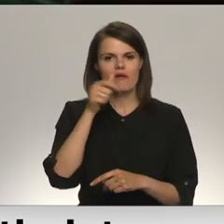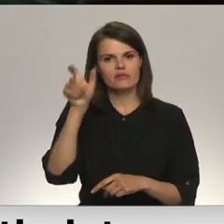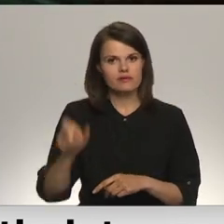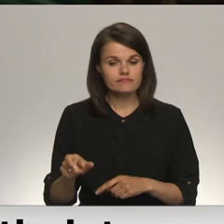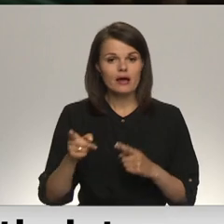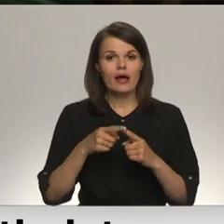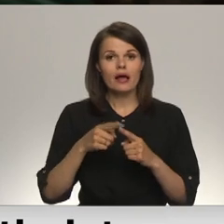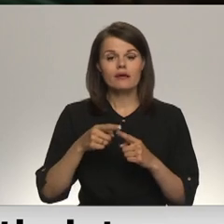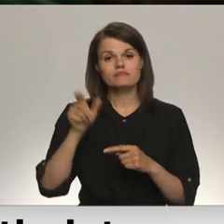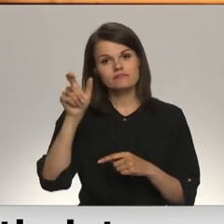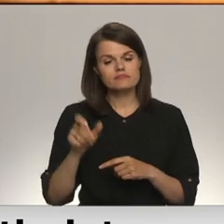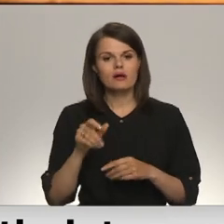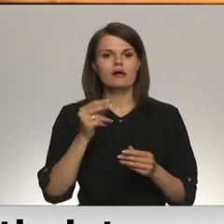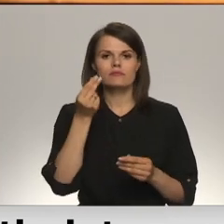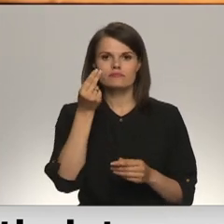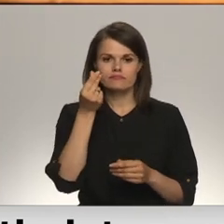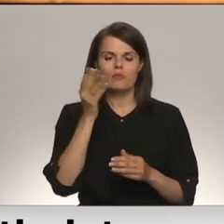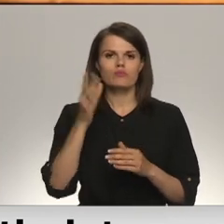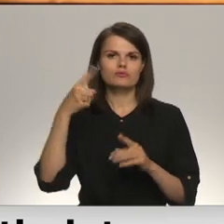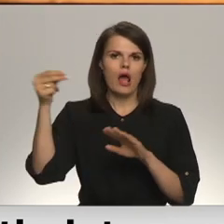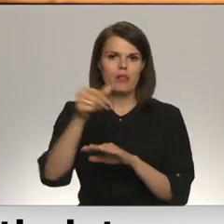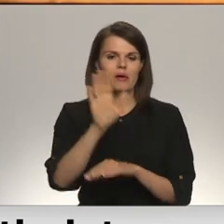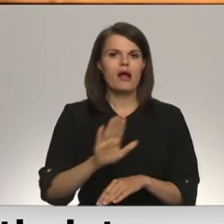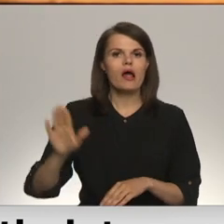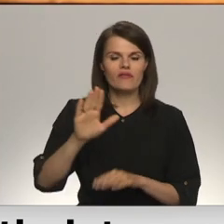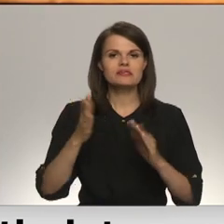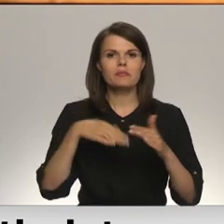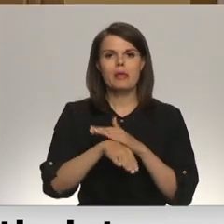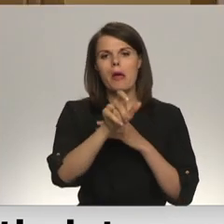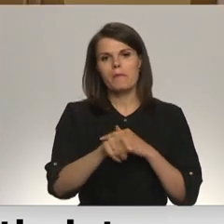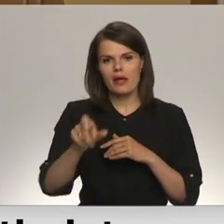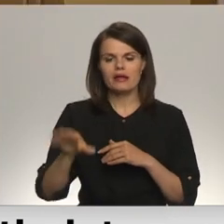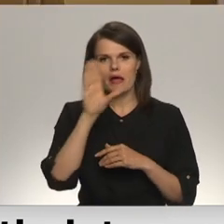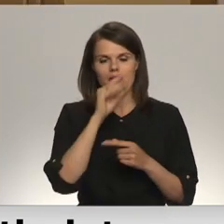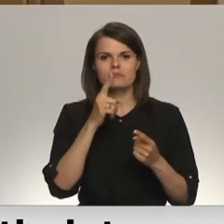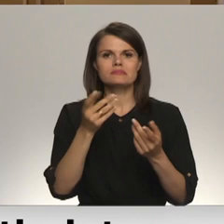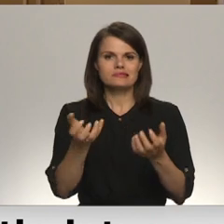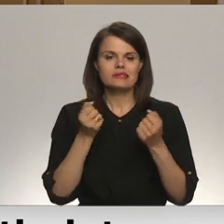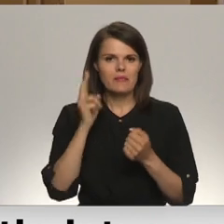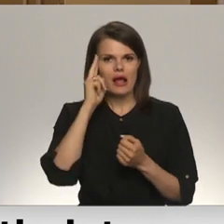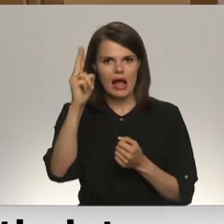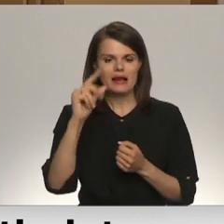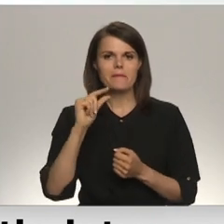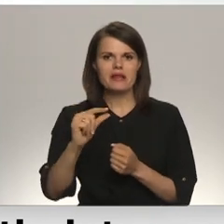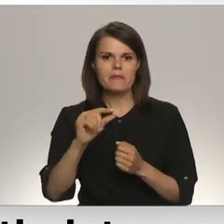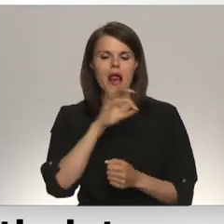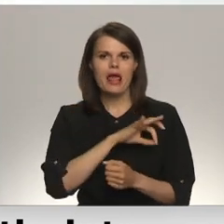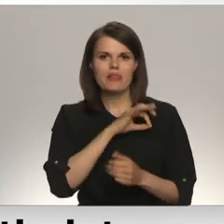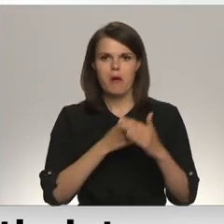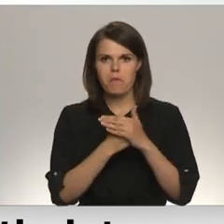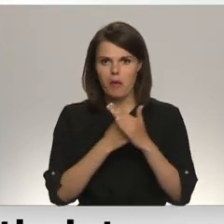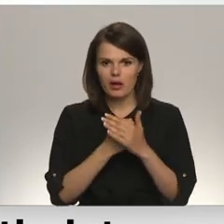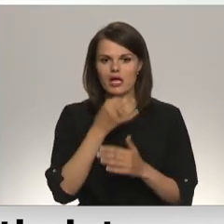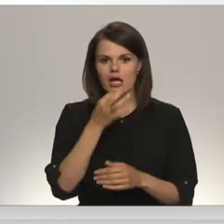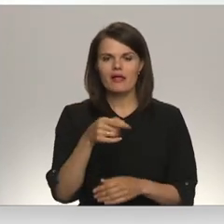Izierētājiem noteiktu summu atlīdzinās valsts, bet bēgļiem būs iespēja saņemt garantēto minimālā ienākumu pabalstu. Tie dzīvi